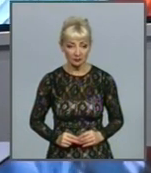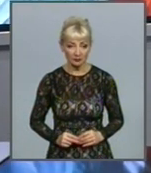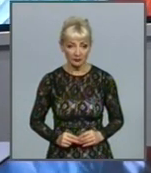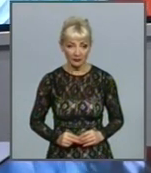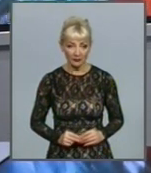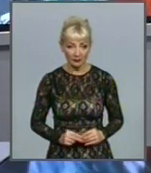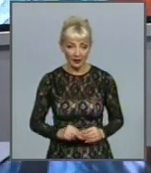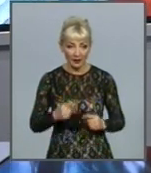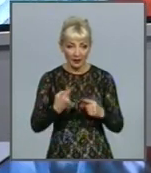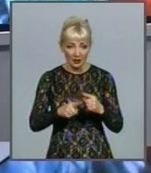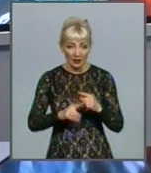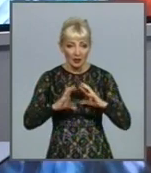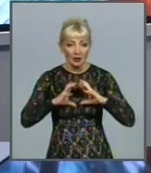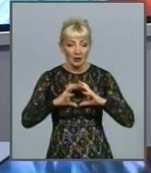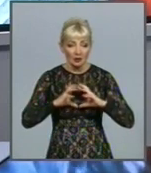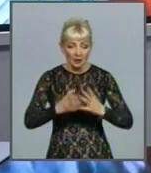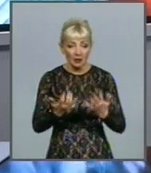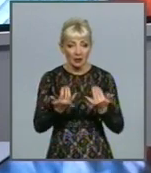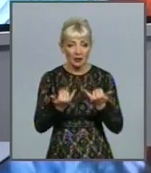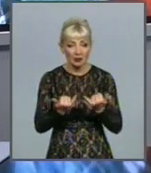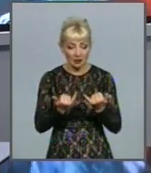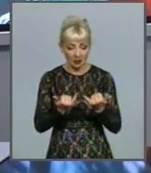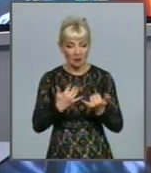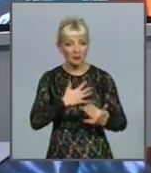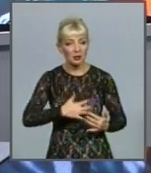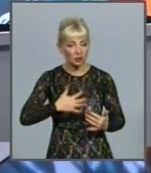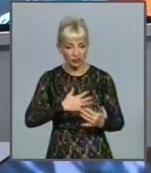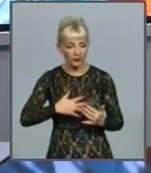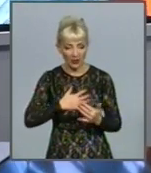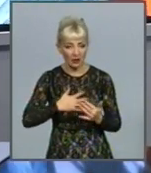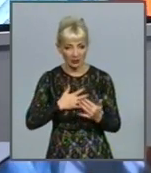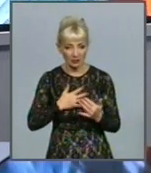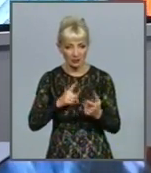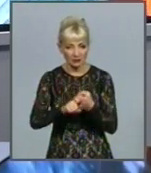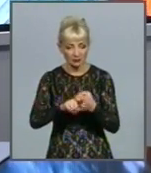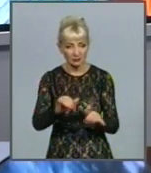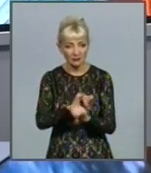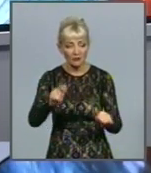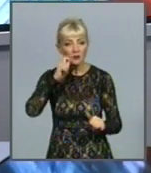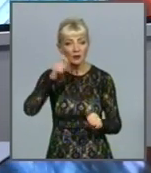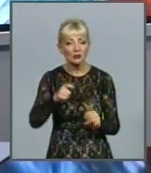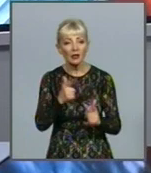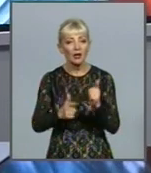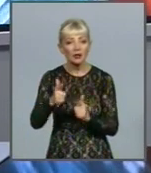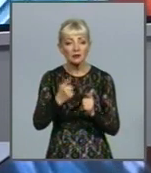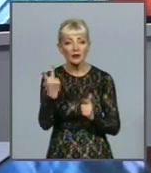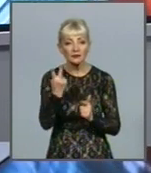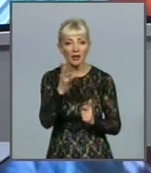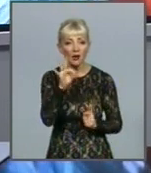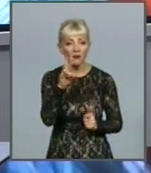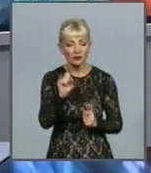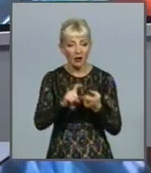Увесь світ переживає критичний етап пандемії. В Україні мозк готується до неминучого, бо легко пройти другу хвилю